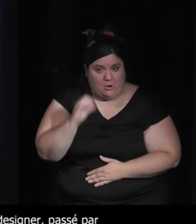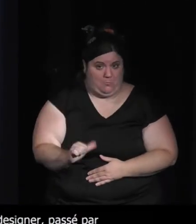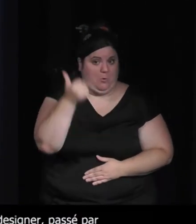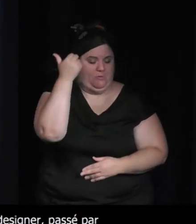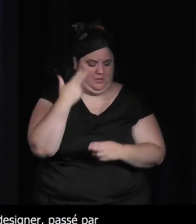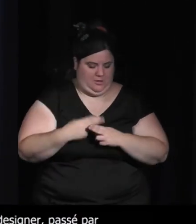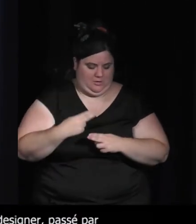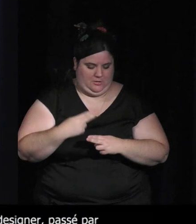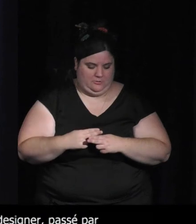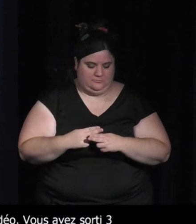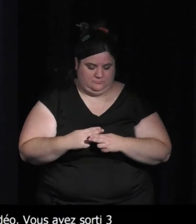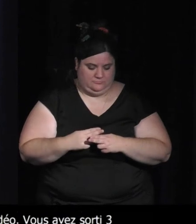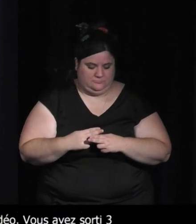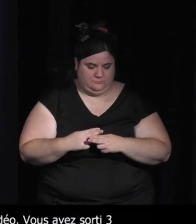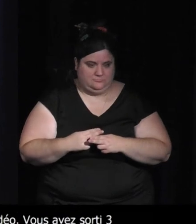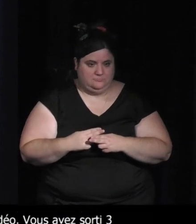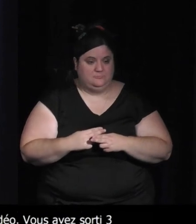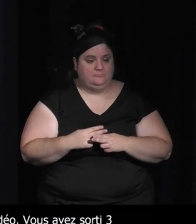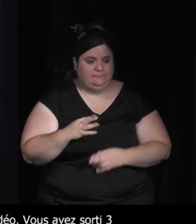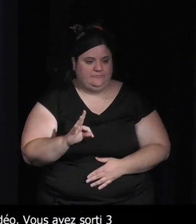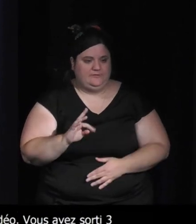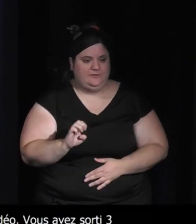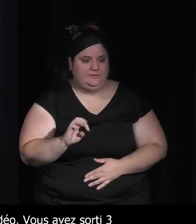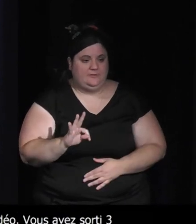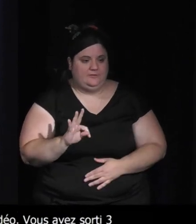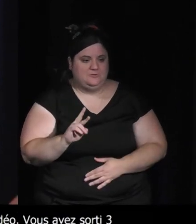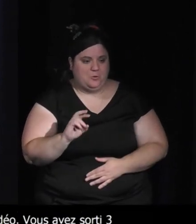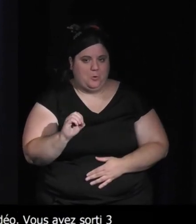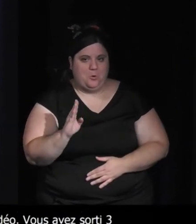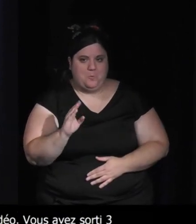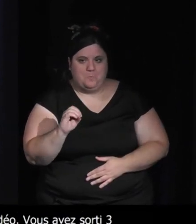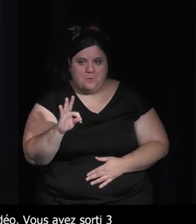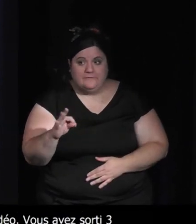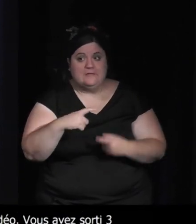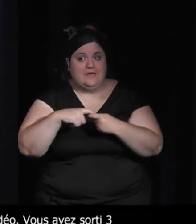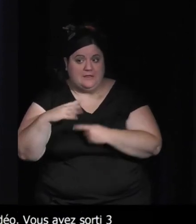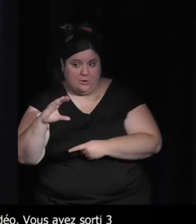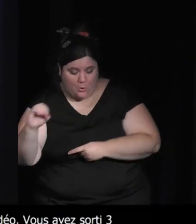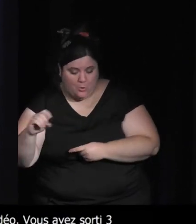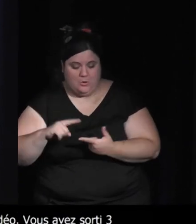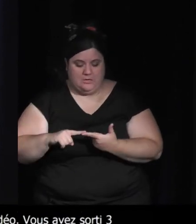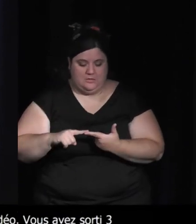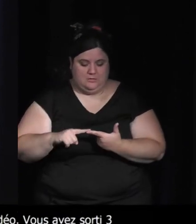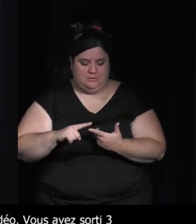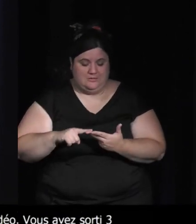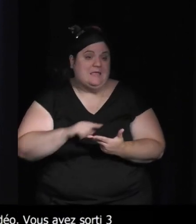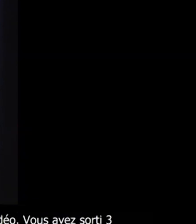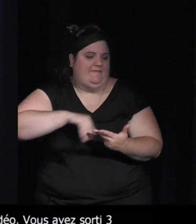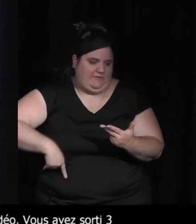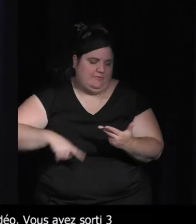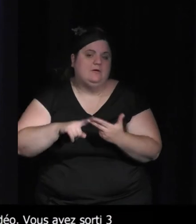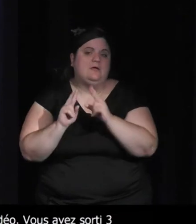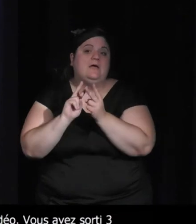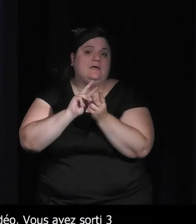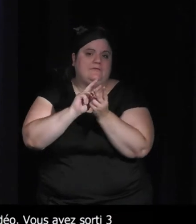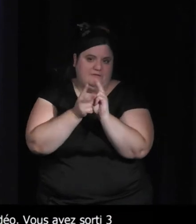Matter puis suivi de Tetrobot & Co et enfin celui dont on va peut-être plus parler aujourd'hui Seasons After Fall où on